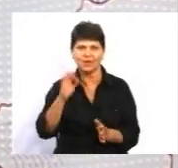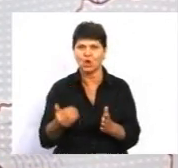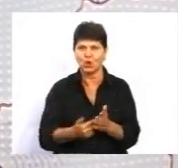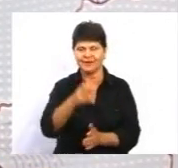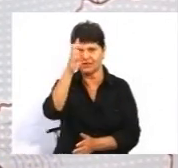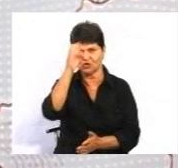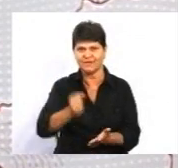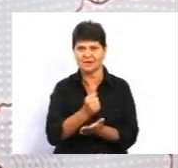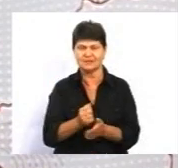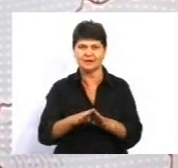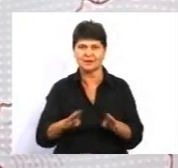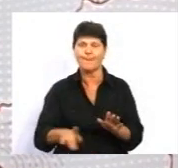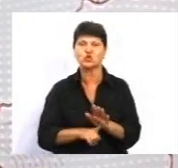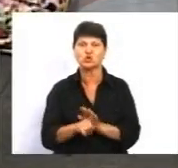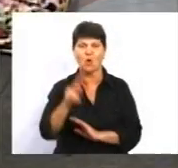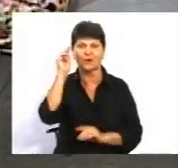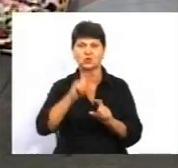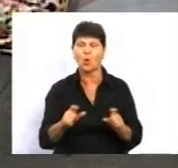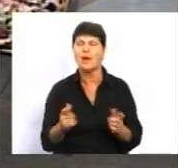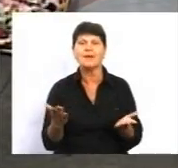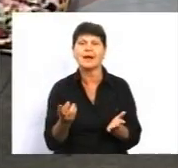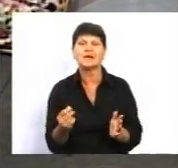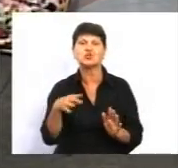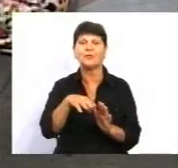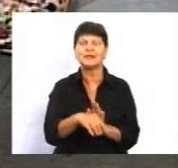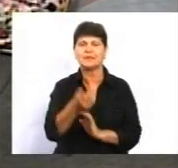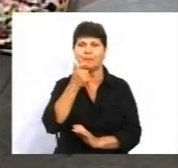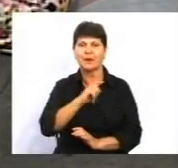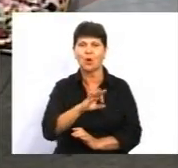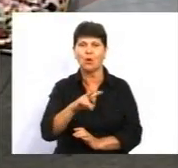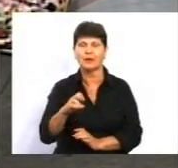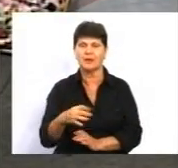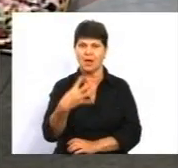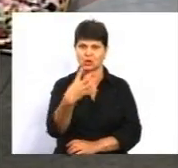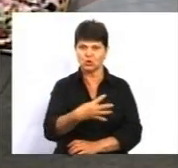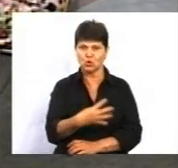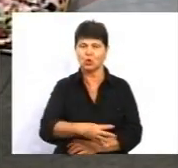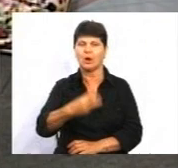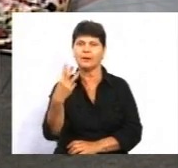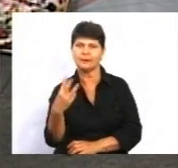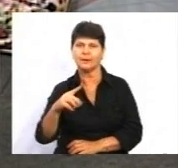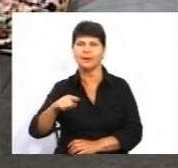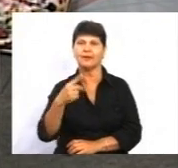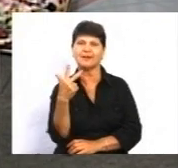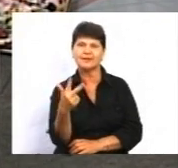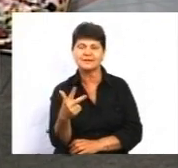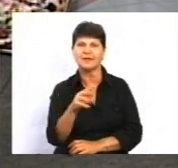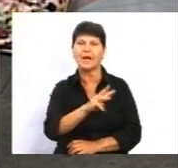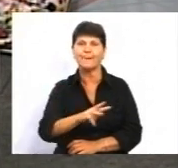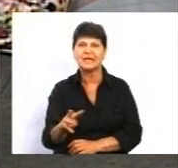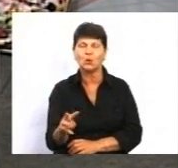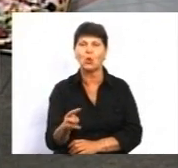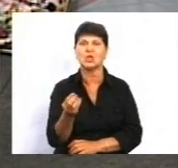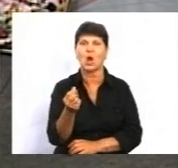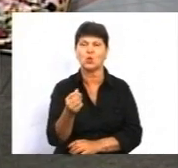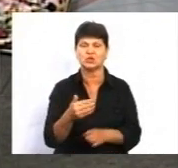стандарт початкової школи. Яка субвенція, пані Олена, скільки? 43,3 мільйона цього року. Це ті кошти, які виділені на